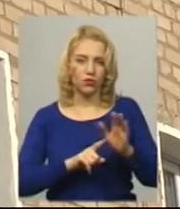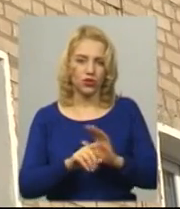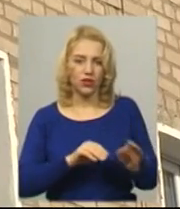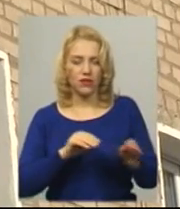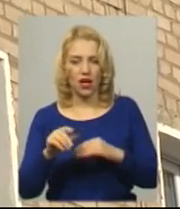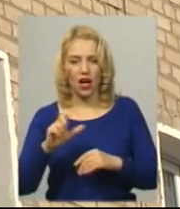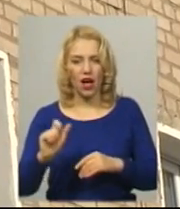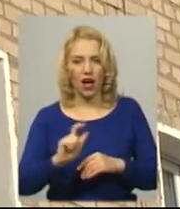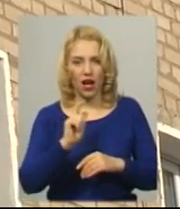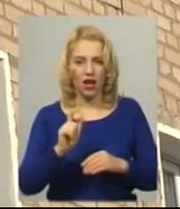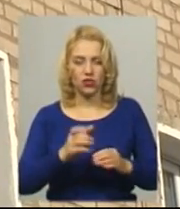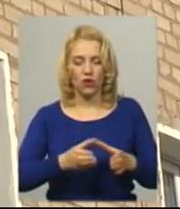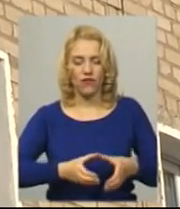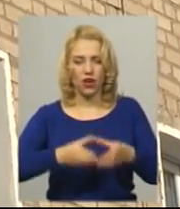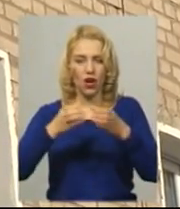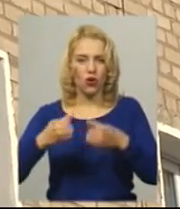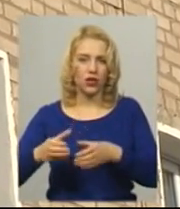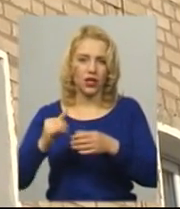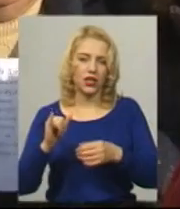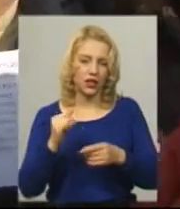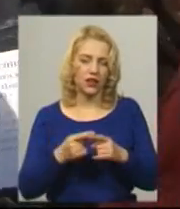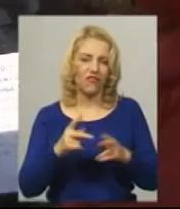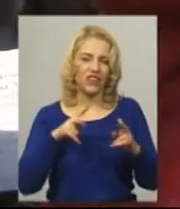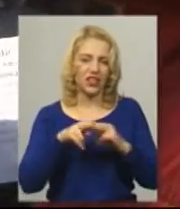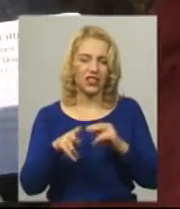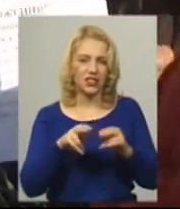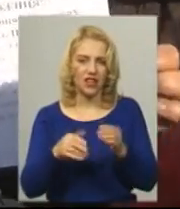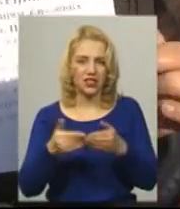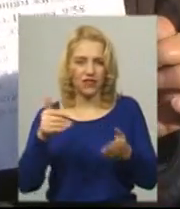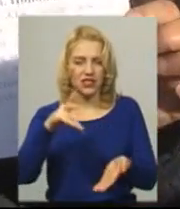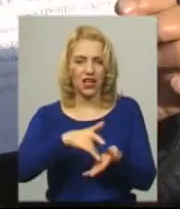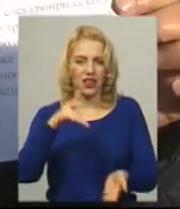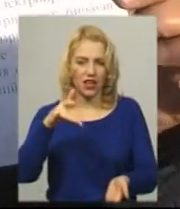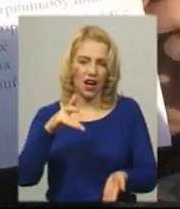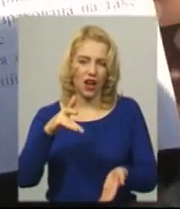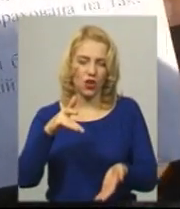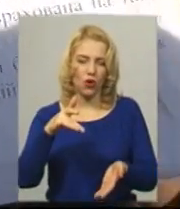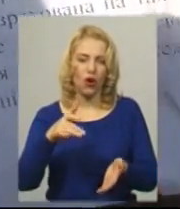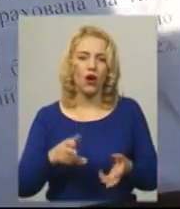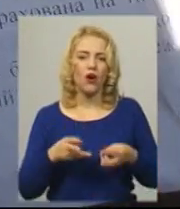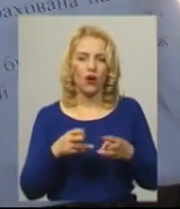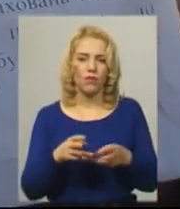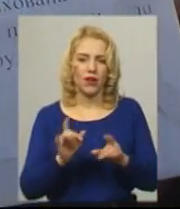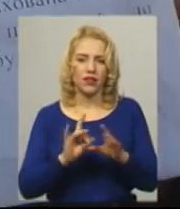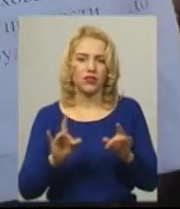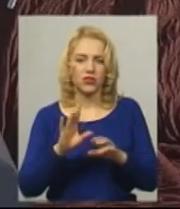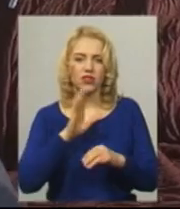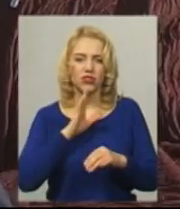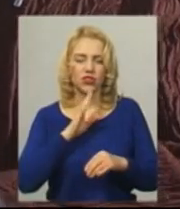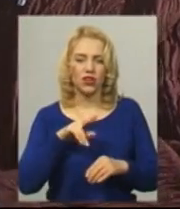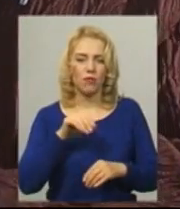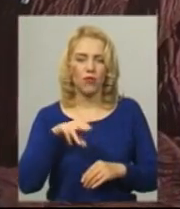котли та відрізати у своїх помешканнях центральне опалення, каже мешканка будинку на вулиці Попова, 9,58 Олена Шелестова.